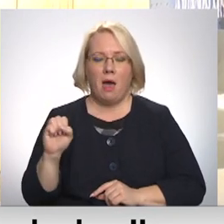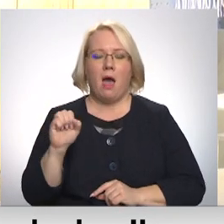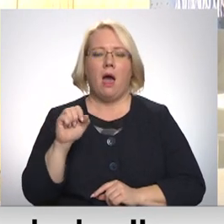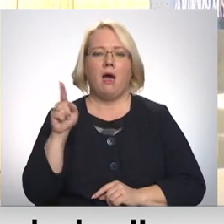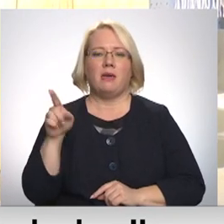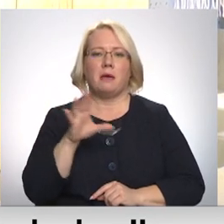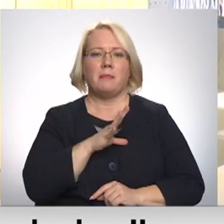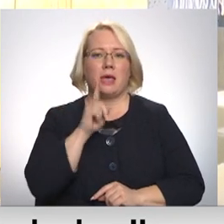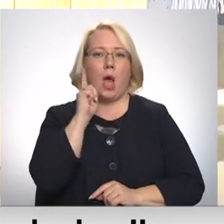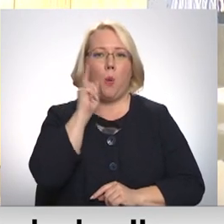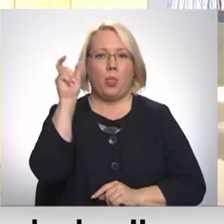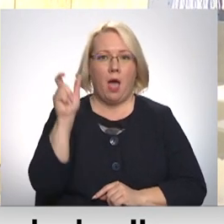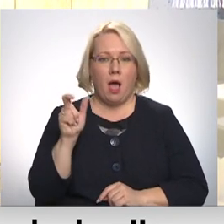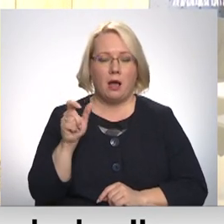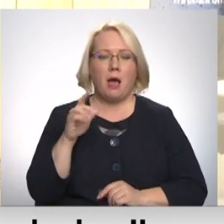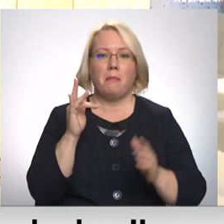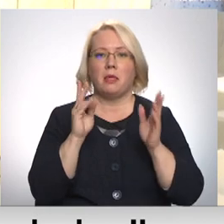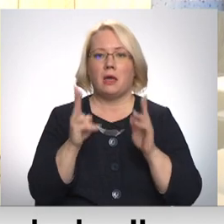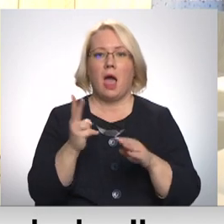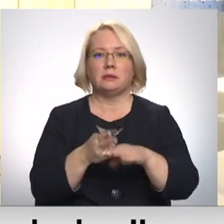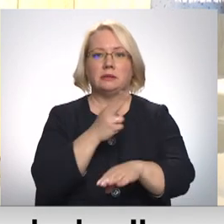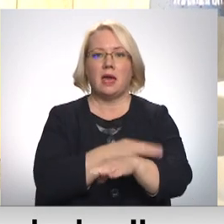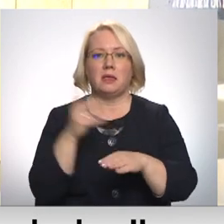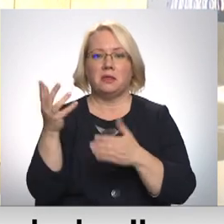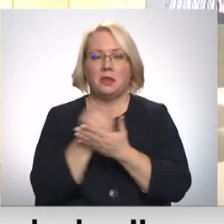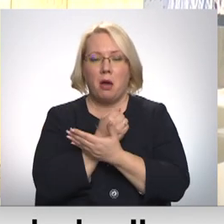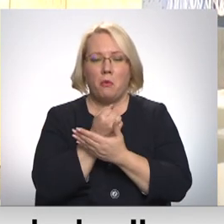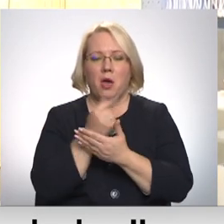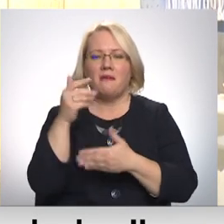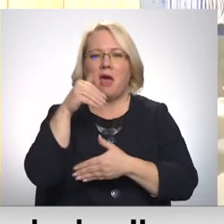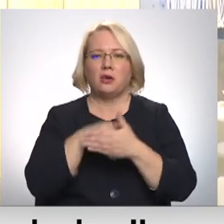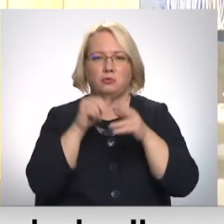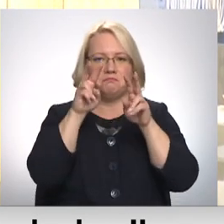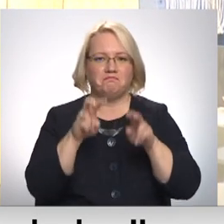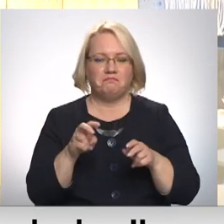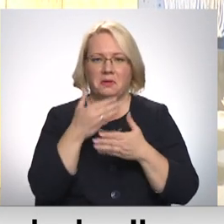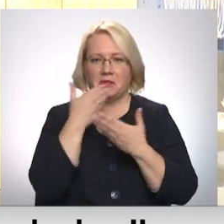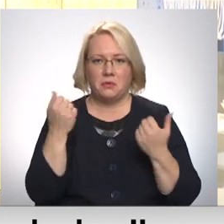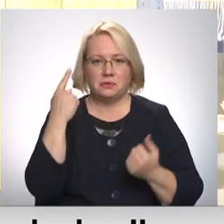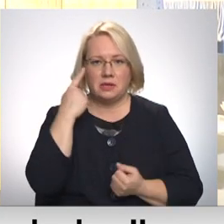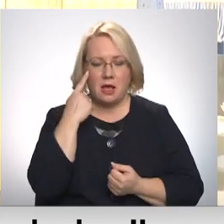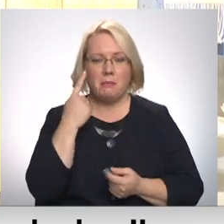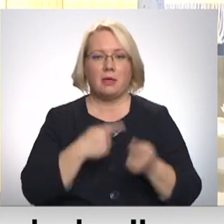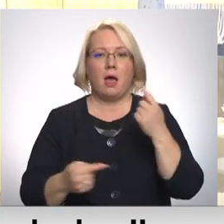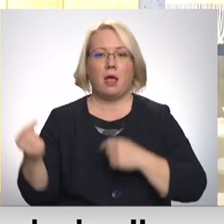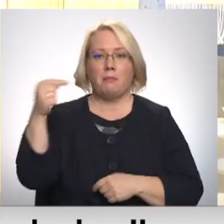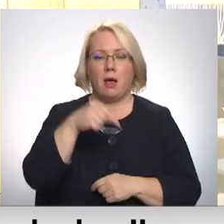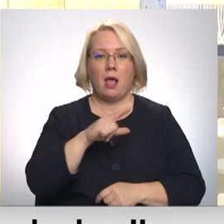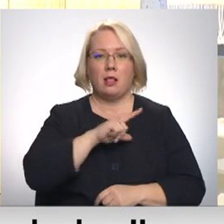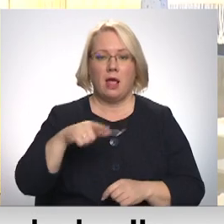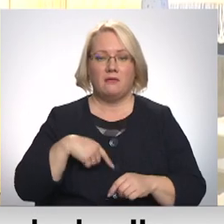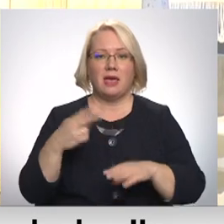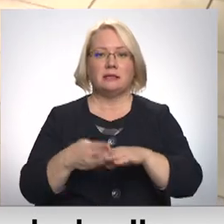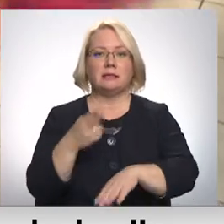par viņu, bet kā pie viņa nonākušas ir zeķis. Tas īsti gan nav zināms vēsturiski, bet tad, kad viņš atgriezās atpakaļ Latvijā, viņam zeķis bija